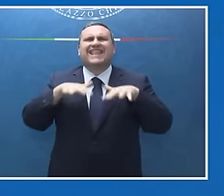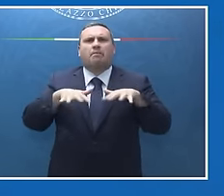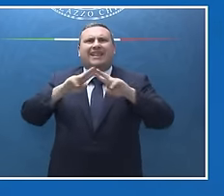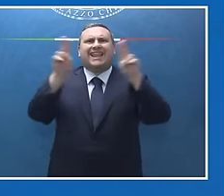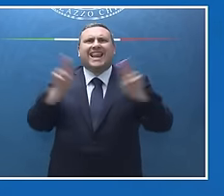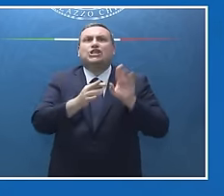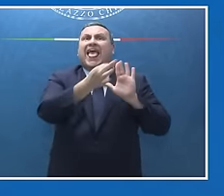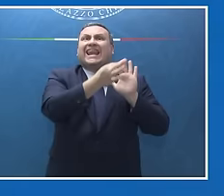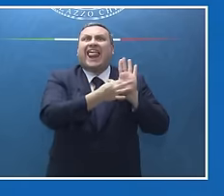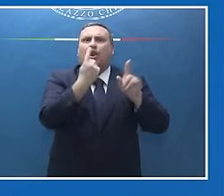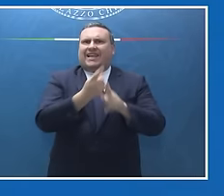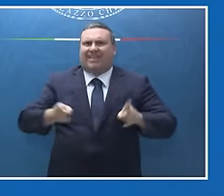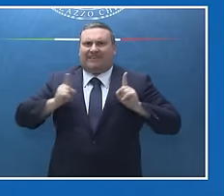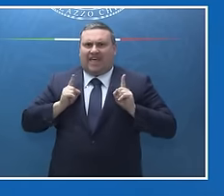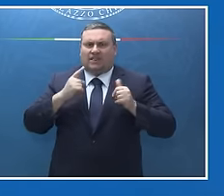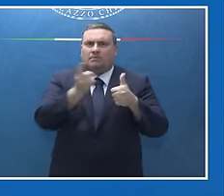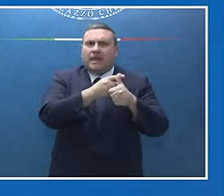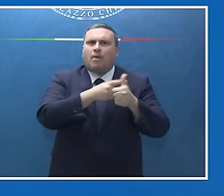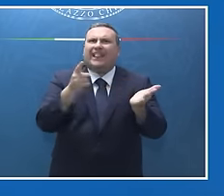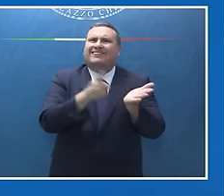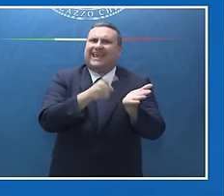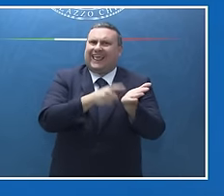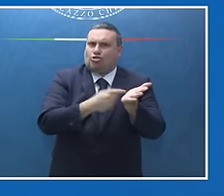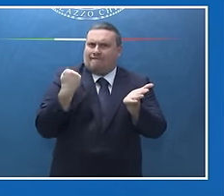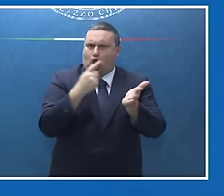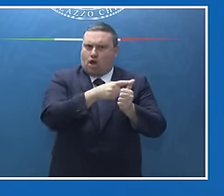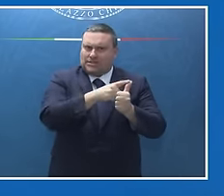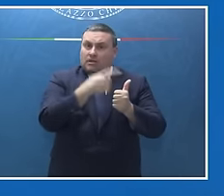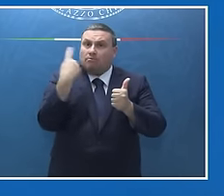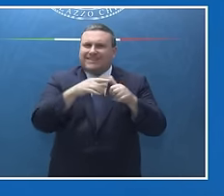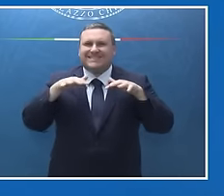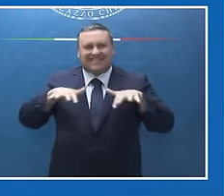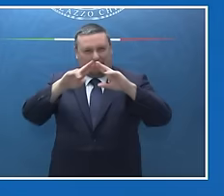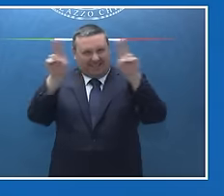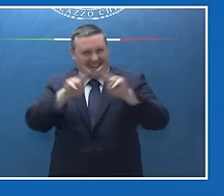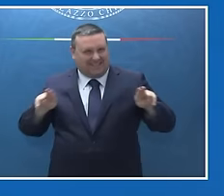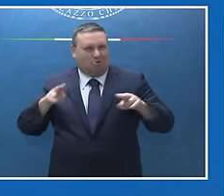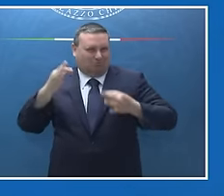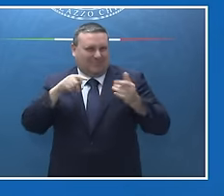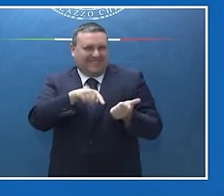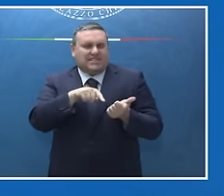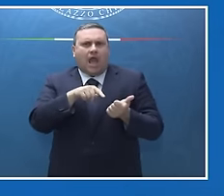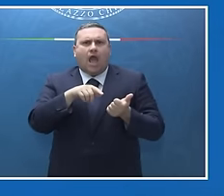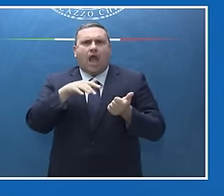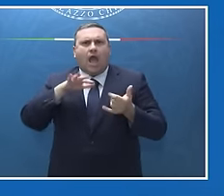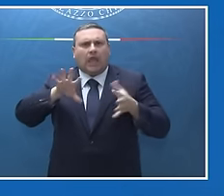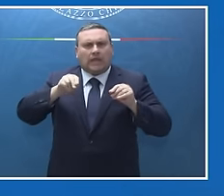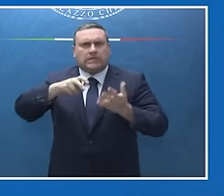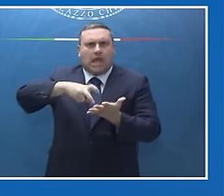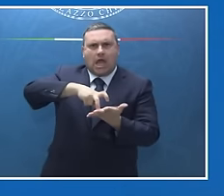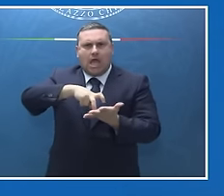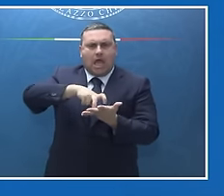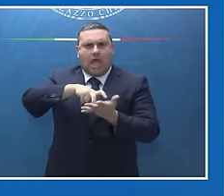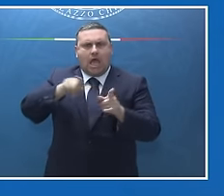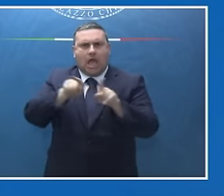che è basato sulla forza del diritto, sistema che è stato messo in discussione, che è stato messo a repentaglio con